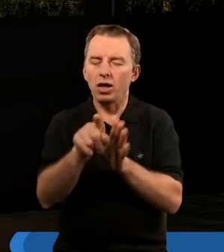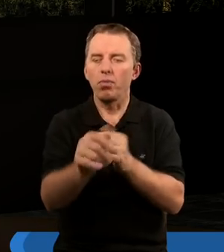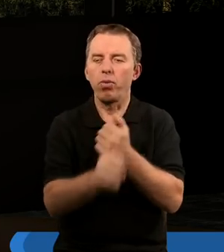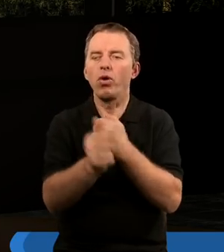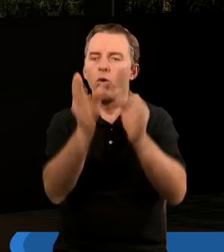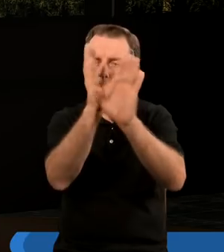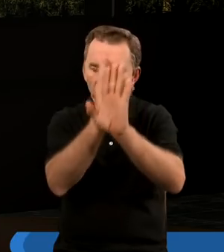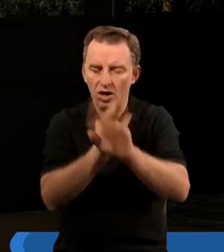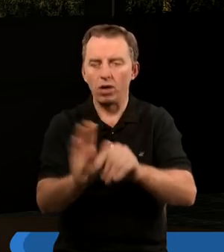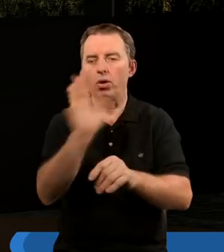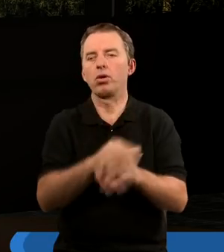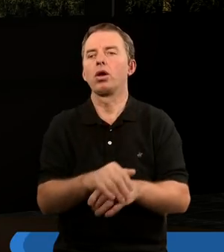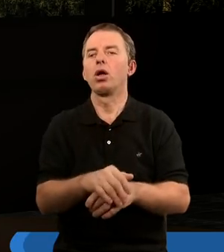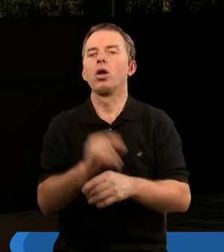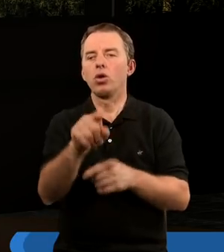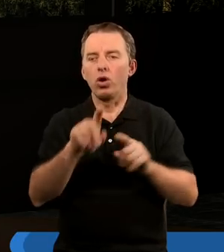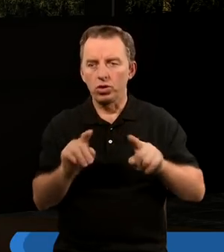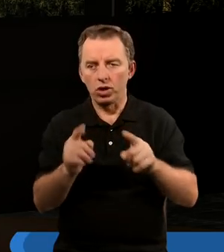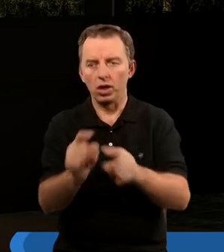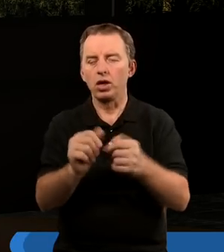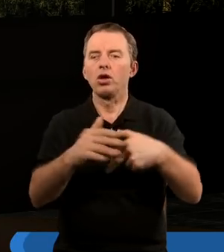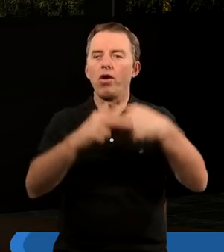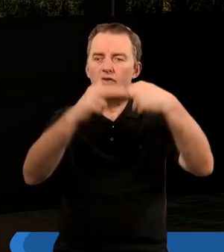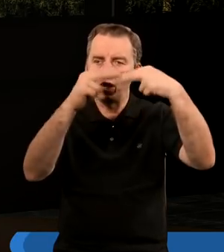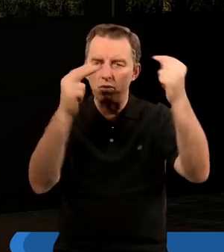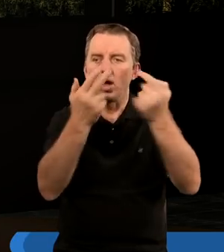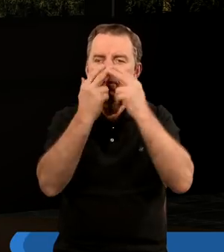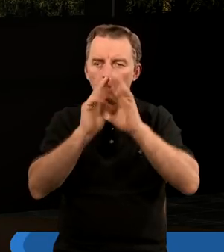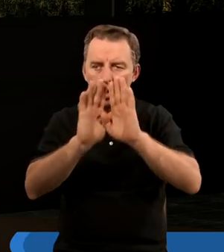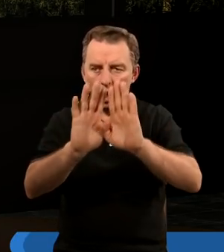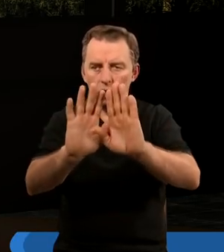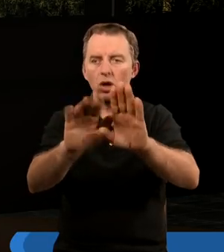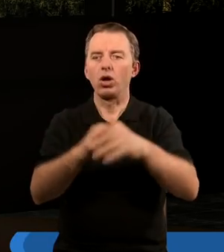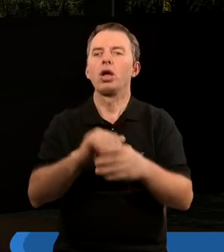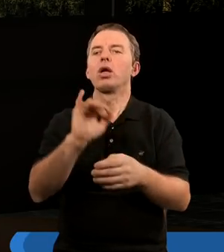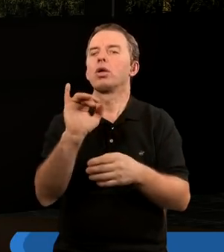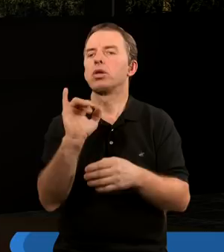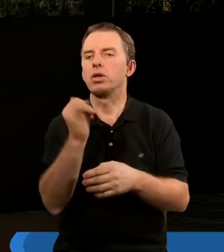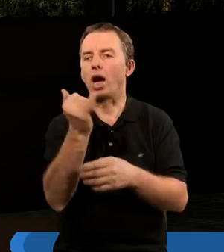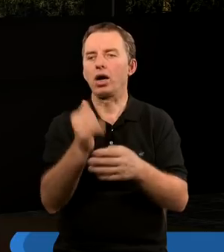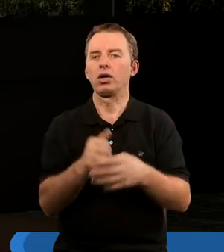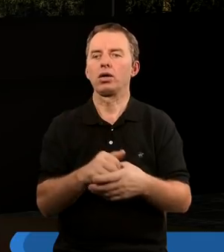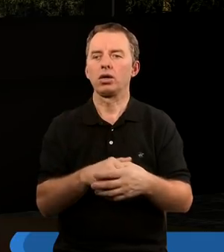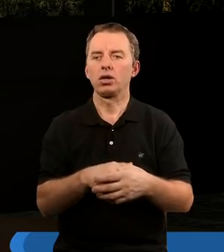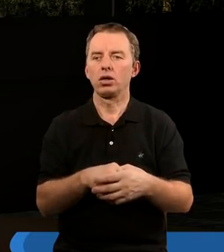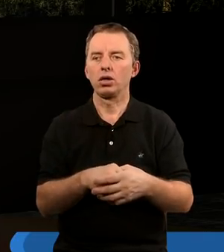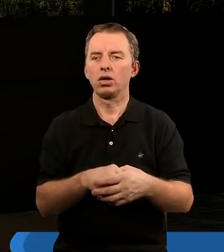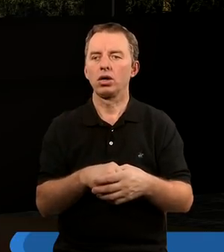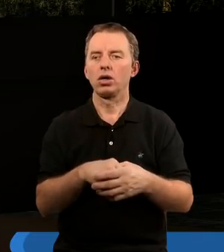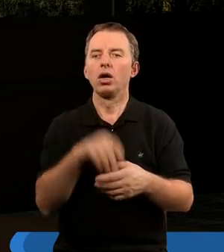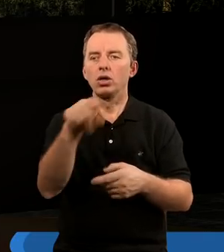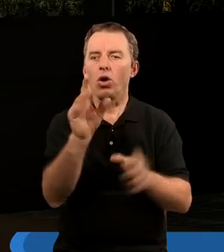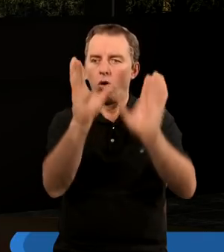uwielbić Pana Boga i faktycznie to, co dzieje się też w niebie, pokazuje, jak to